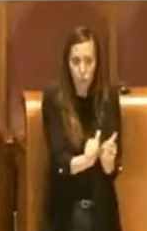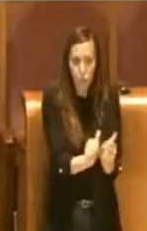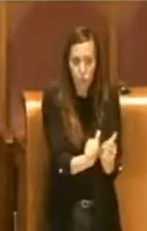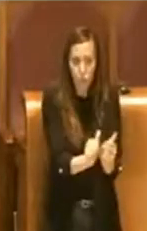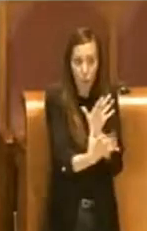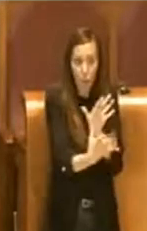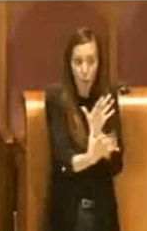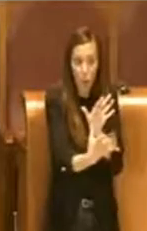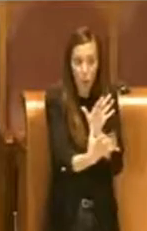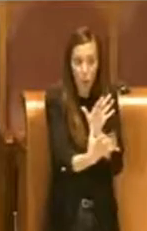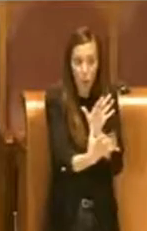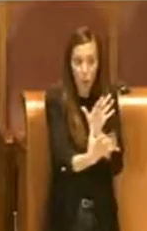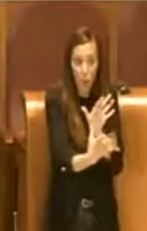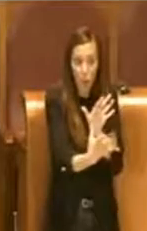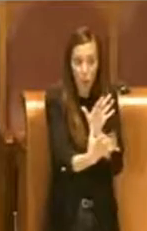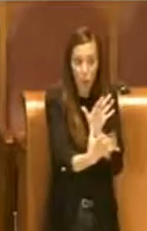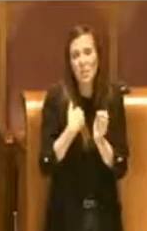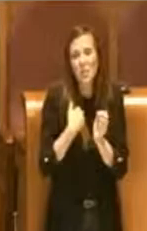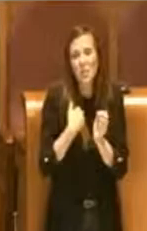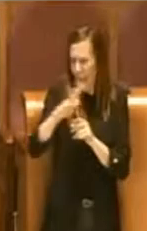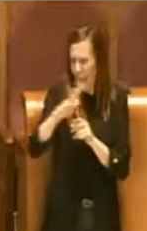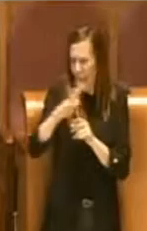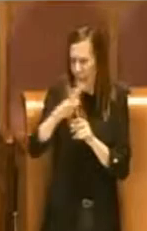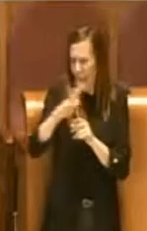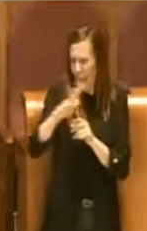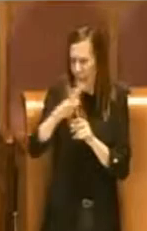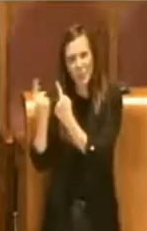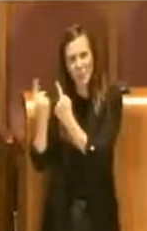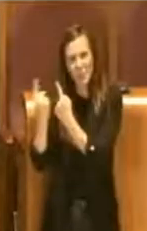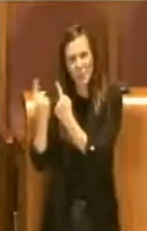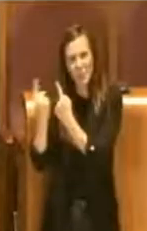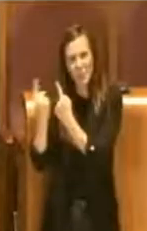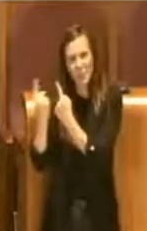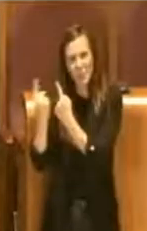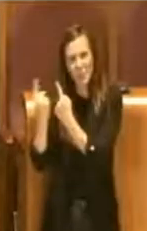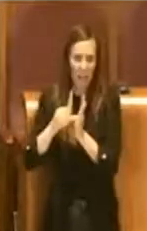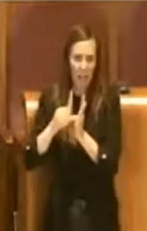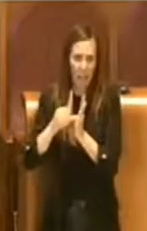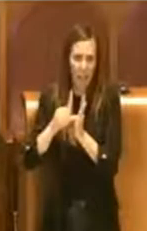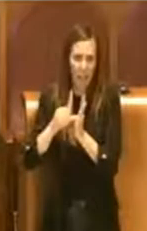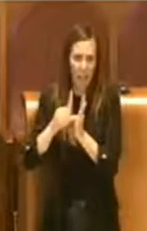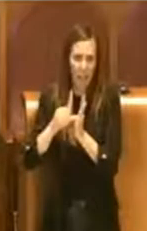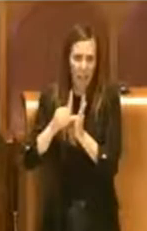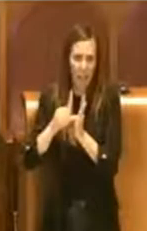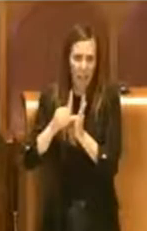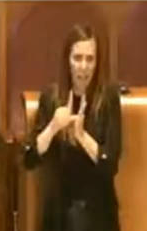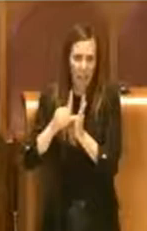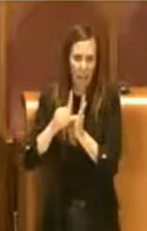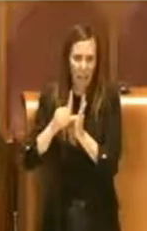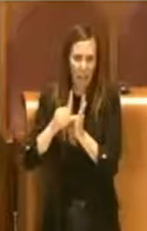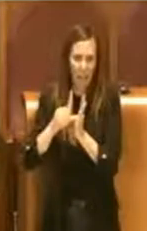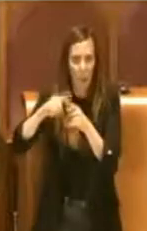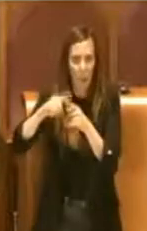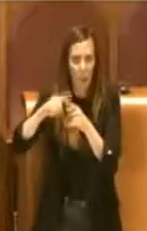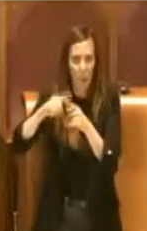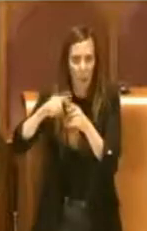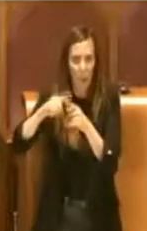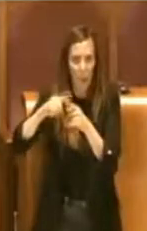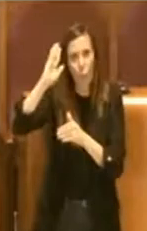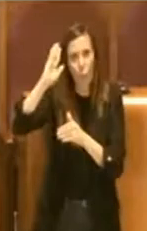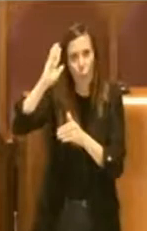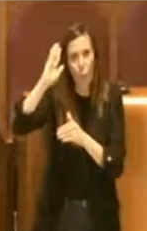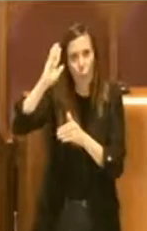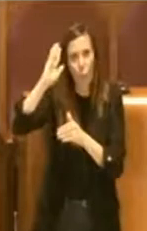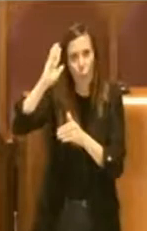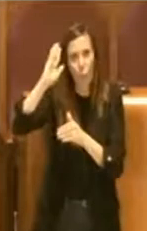i tempi siano molto più lunghi e che un termine di sette giorni sia adeguato alla rimozione di queste occupazioni